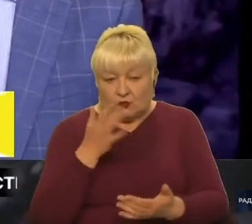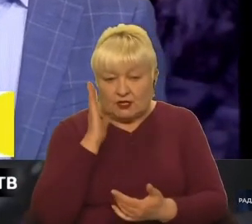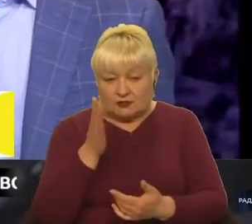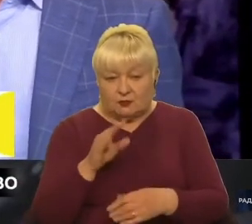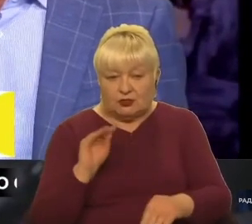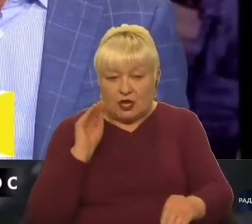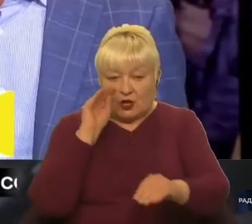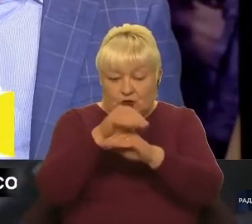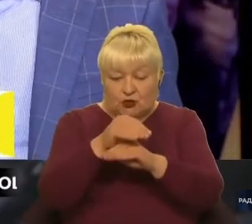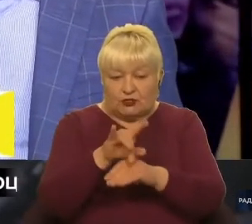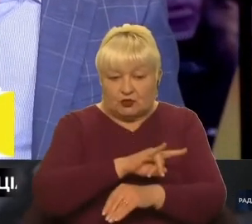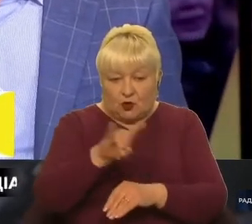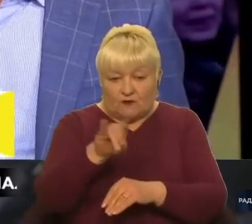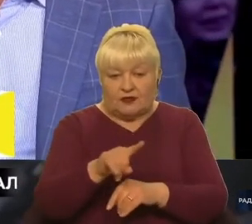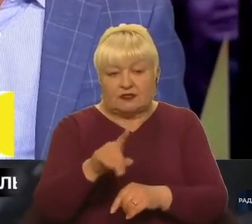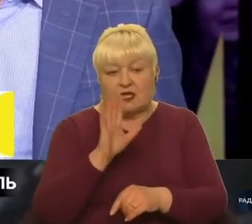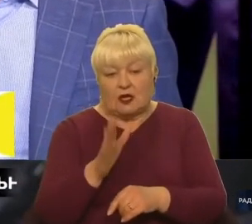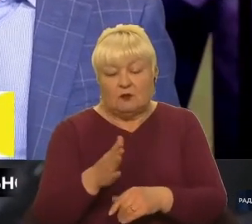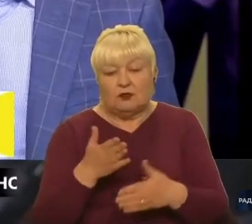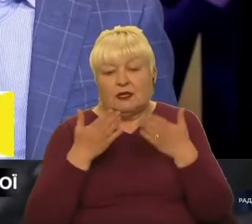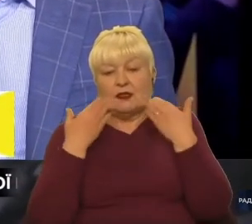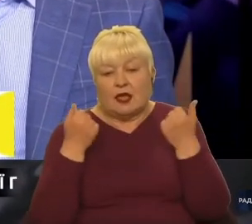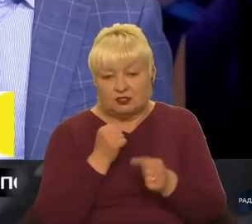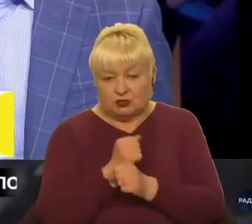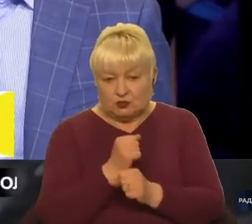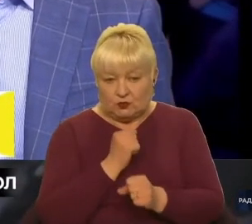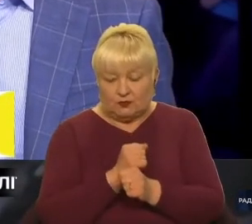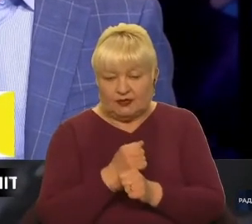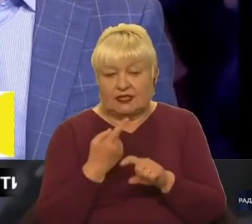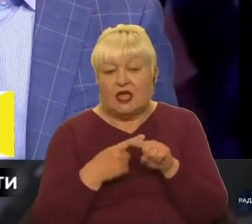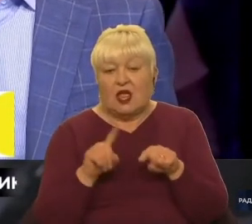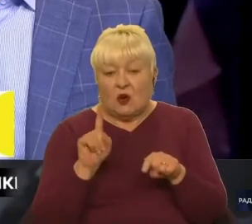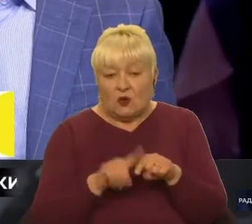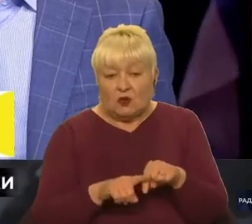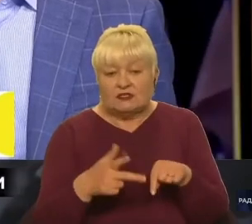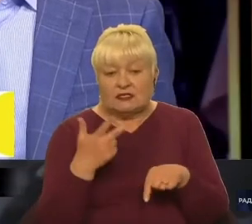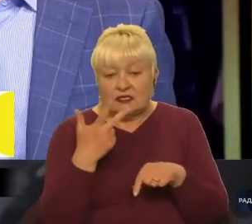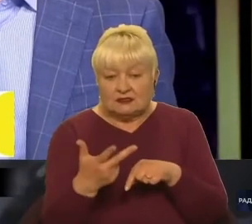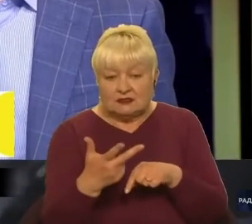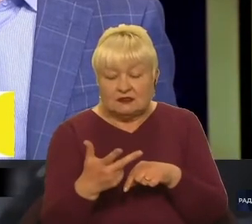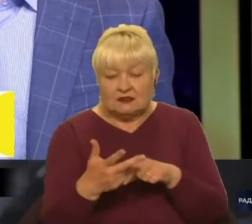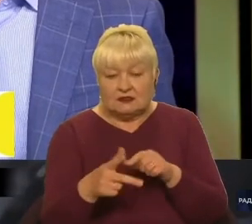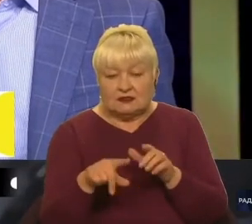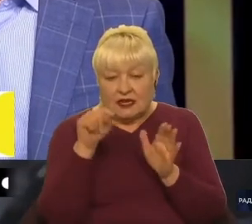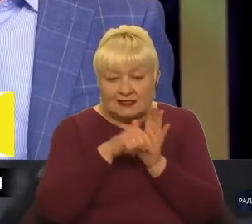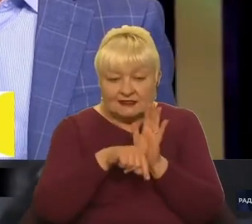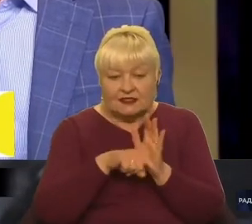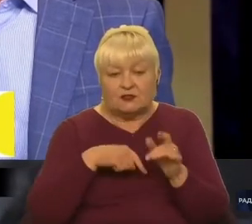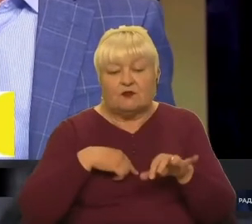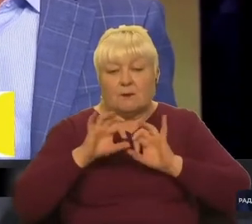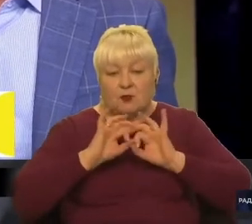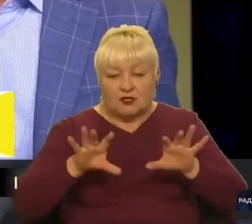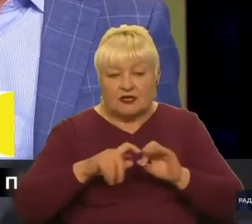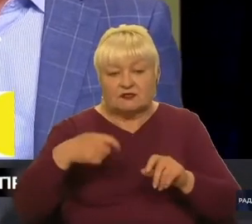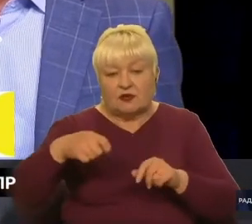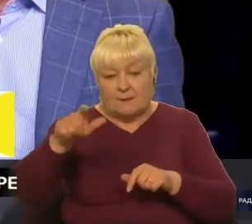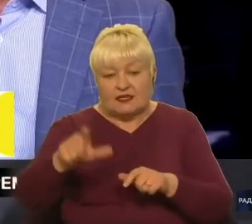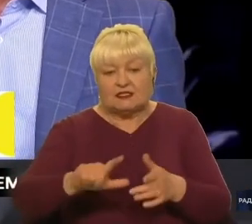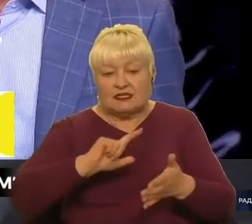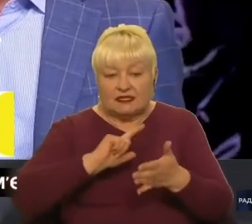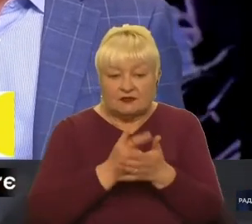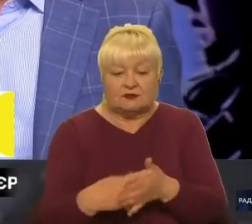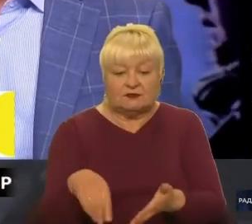авіаційний компонент, це буде набагато простіше робити. Оці складові ми пояснюємо на різних майданчиках. Президент, знову ж таки, фіксує, що,